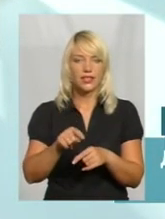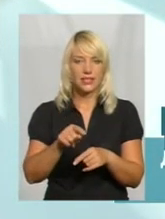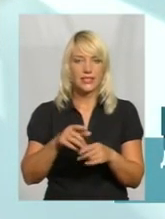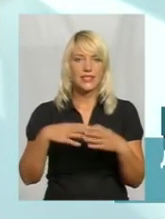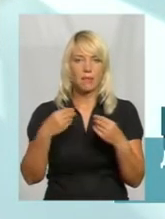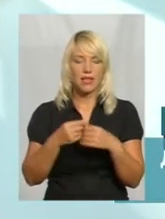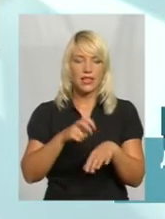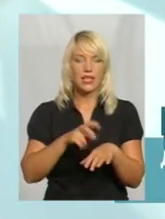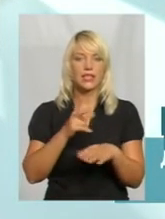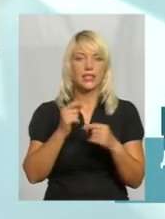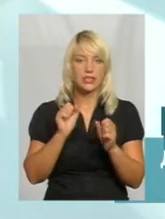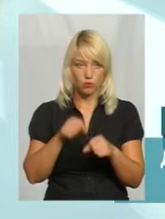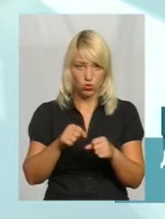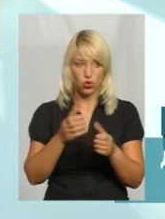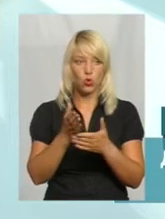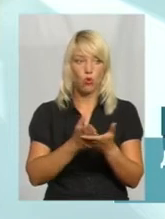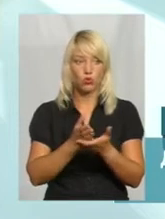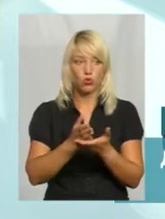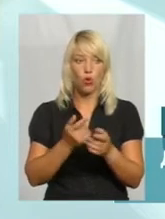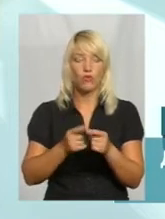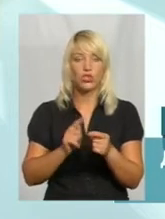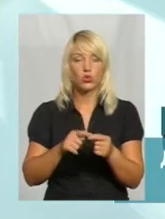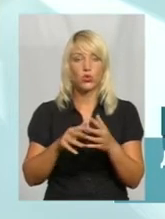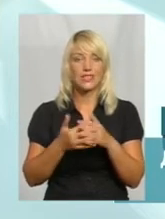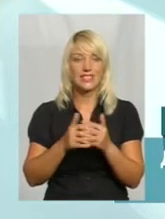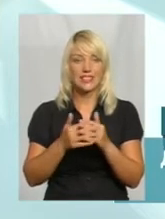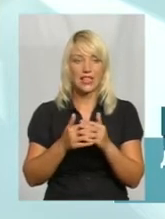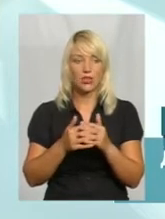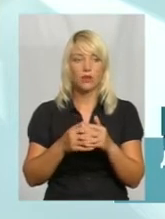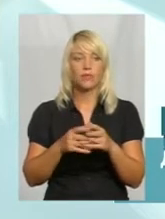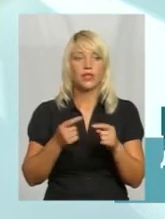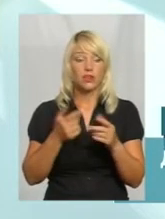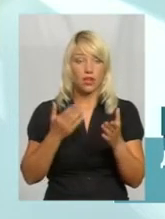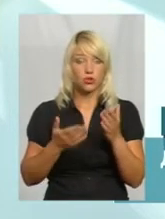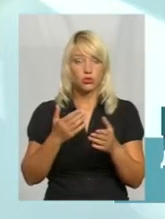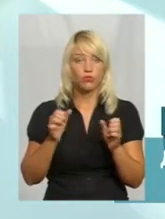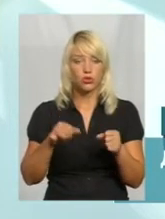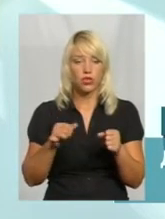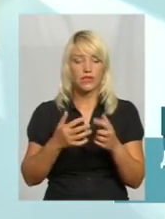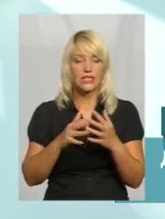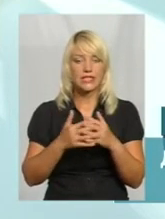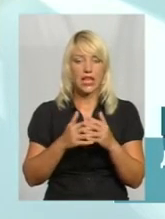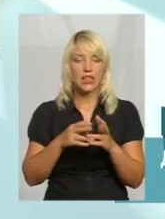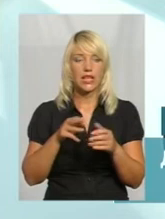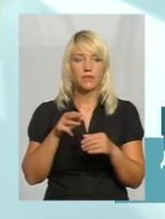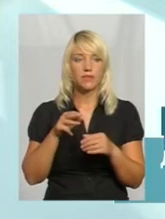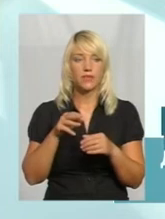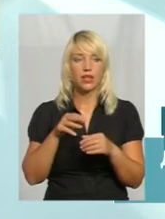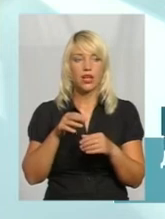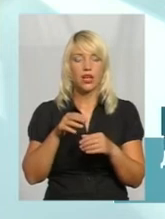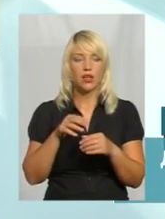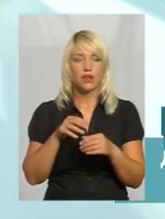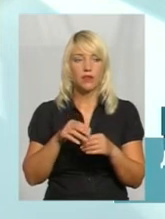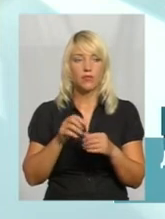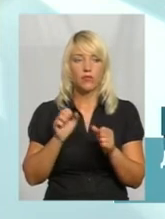зможе обслуговувати то село сам, то можливо, якщо у малі села, то фельдшерський пункт може бути